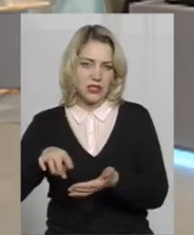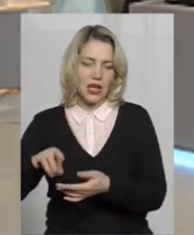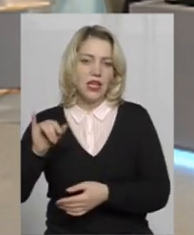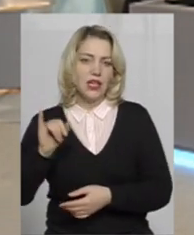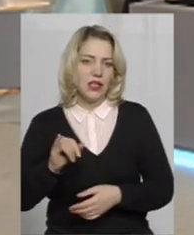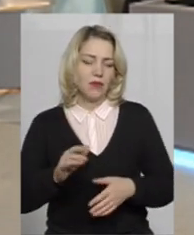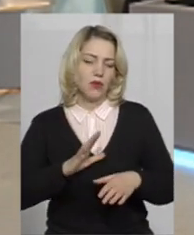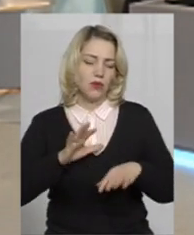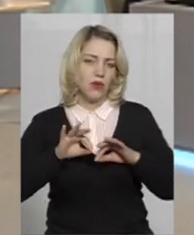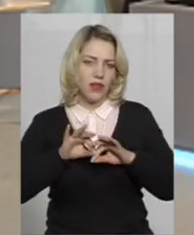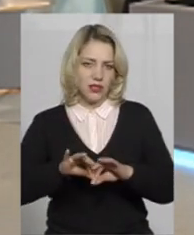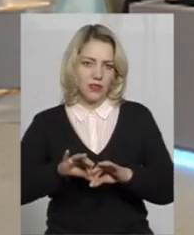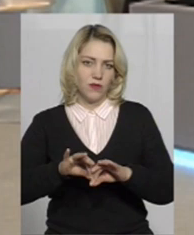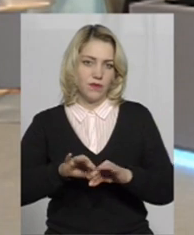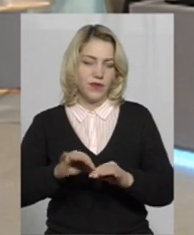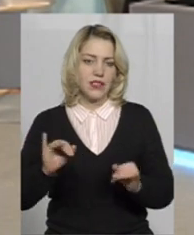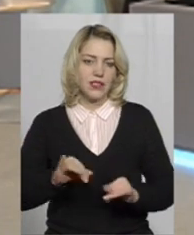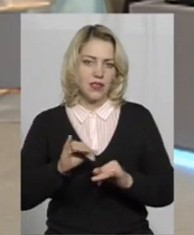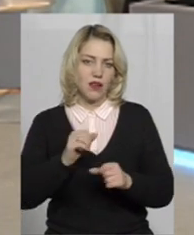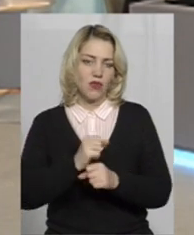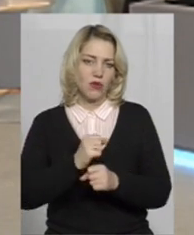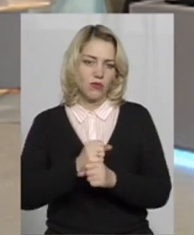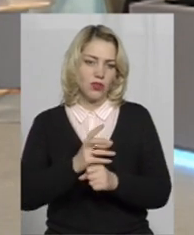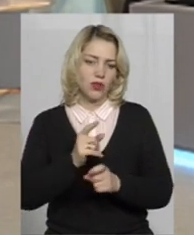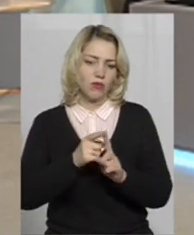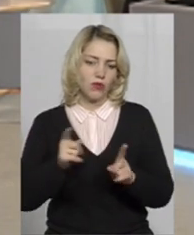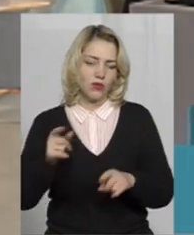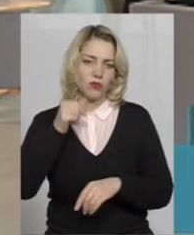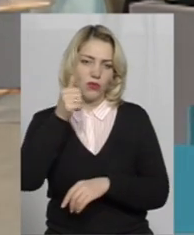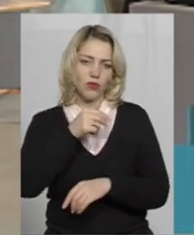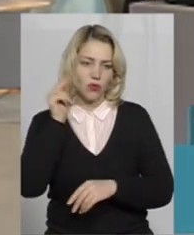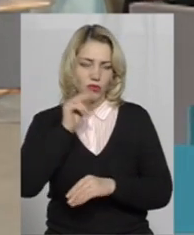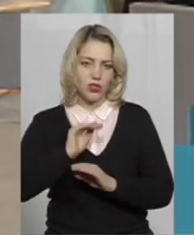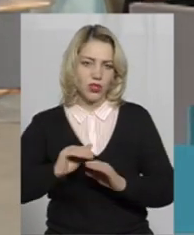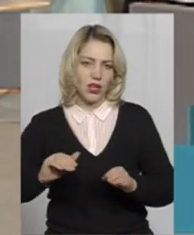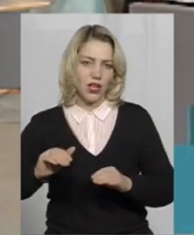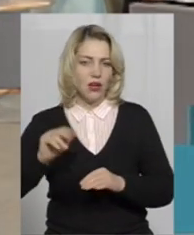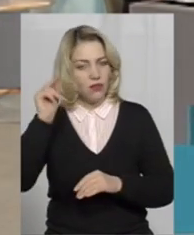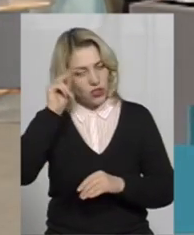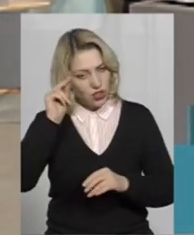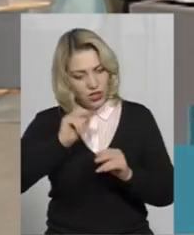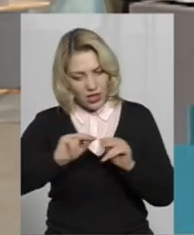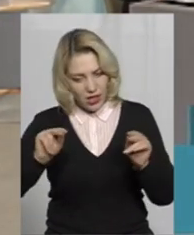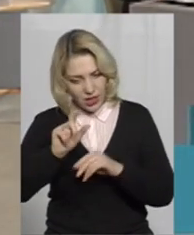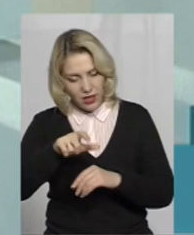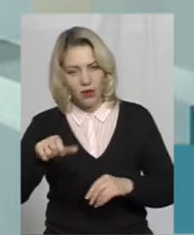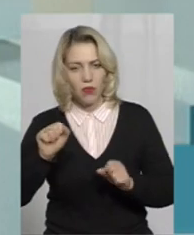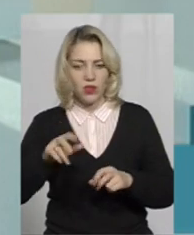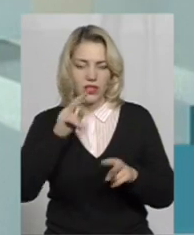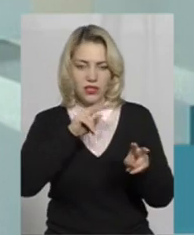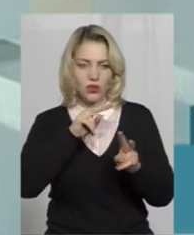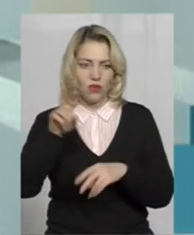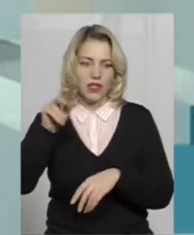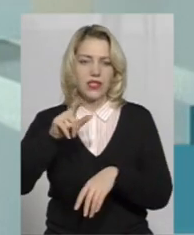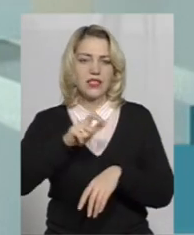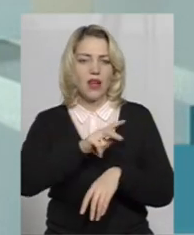Була проведена цікава робота. Протягом року вчителі могли дивитися за роботою шкільних офіцерів поліції, а